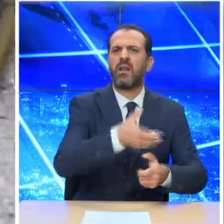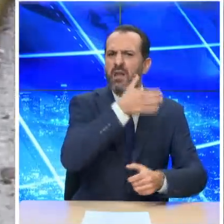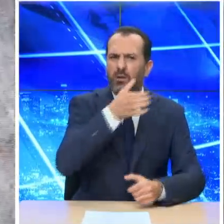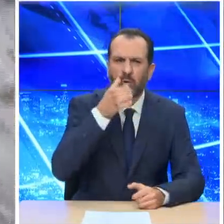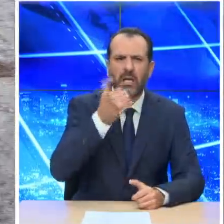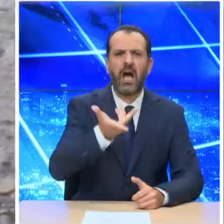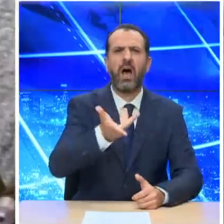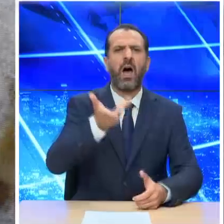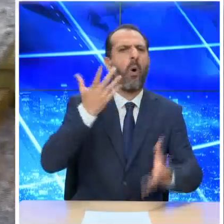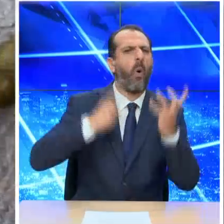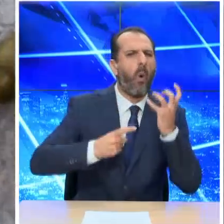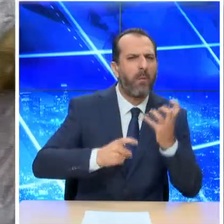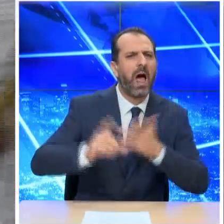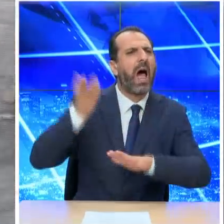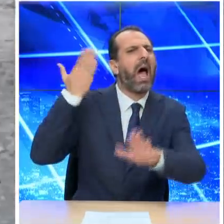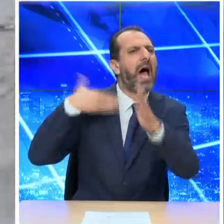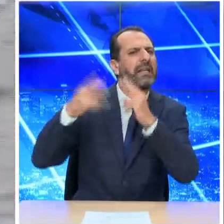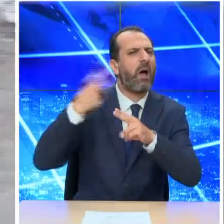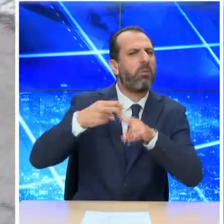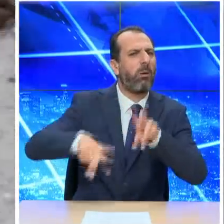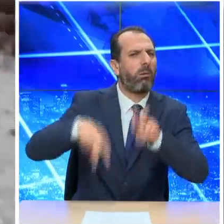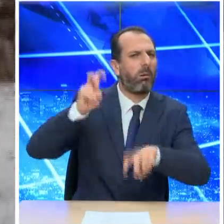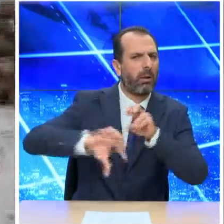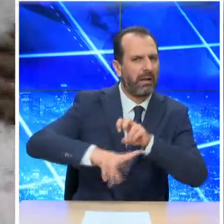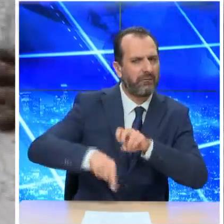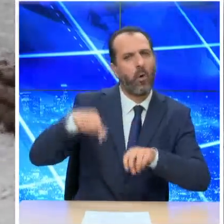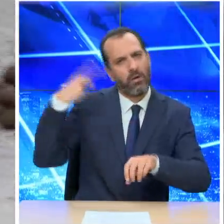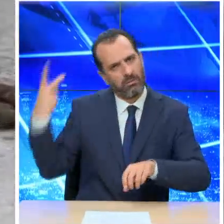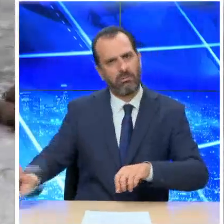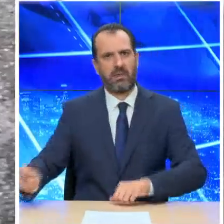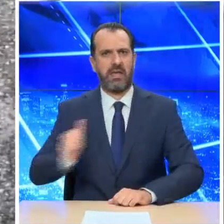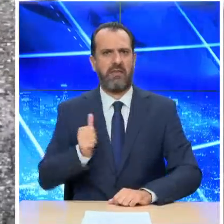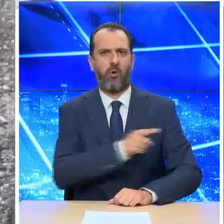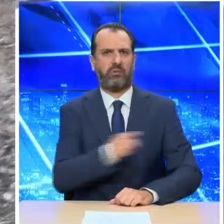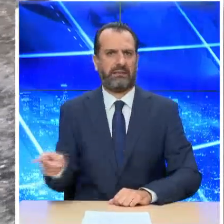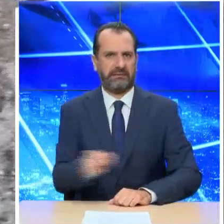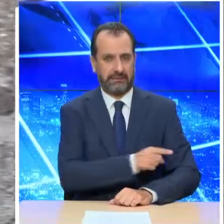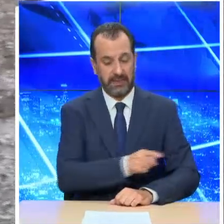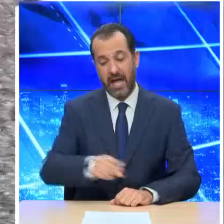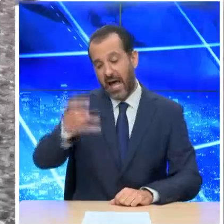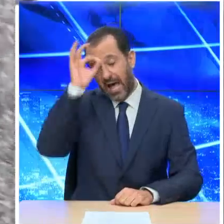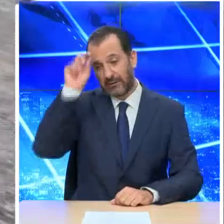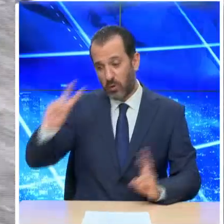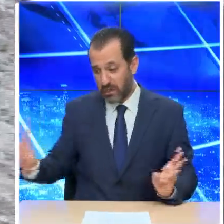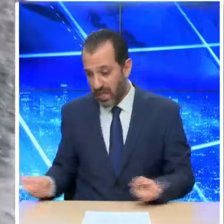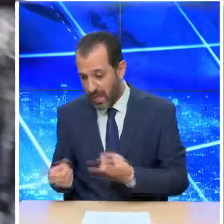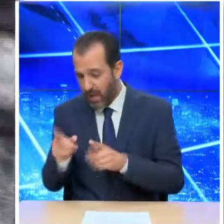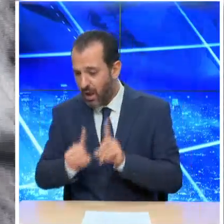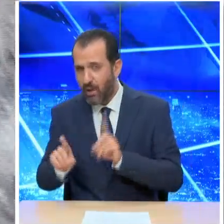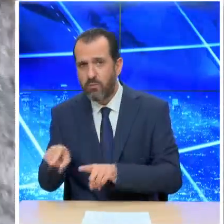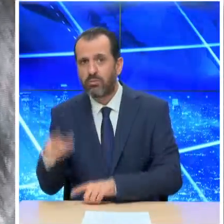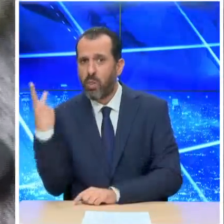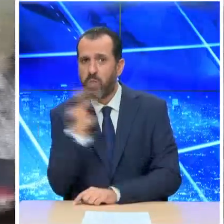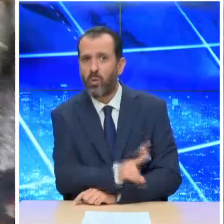αρχαιοκαπηλείας είναι ο ημεδαπός ιδιοκτήτης του χώρου όπου αστυνομία εντόπισε θαμένες τις μεγάλες